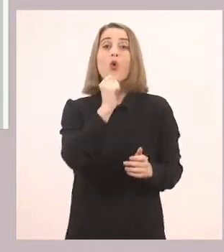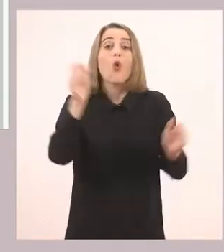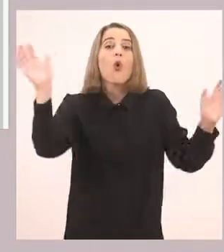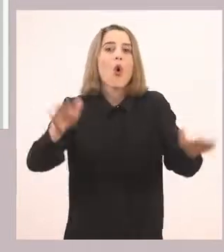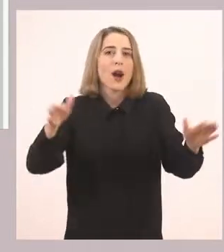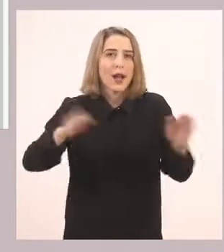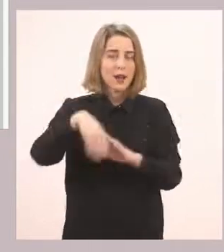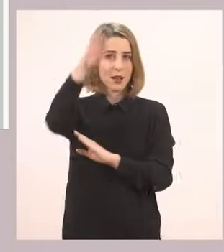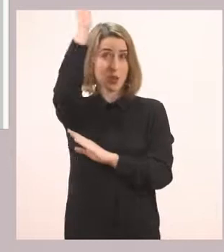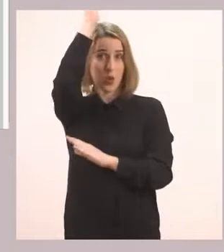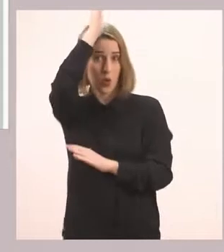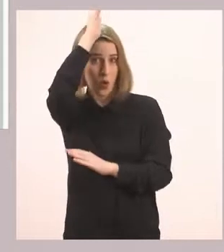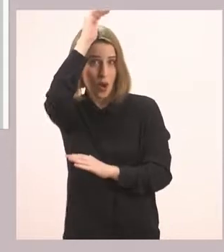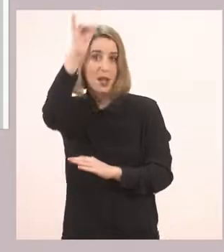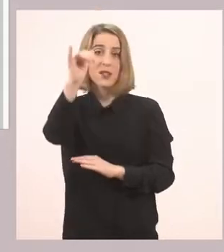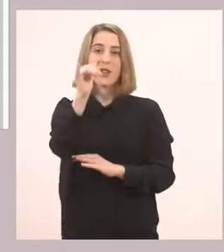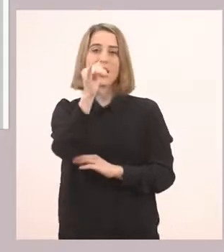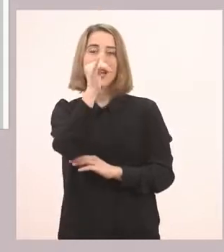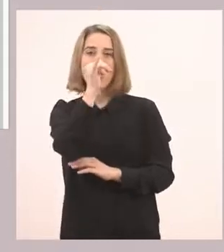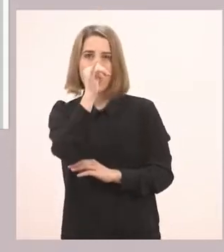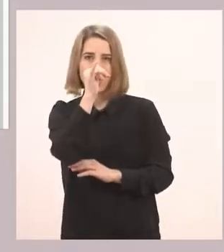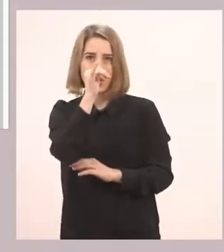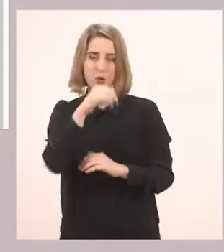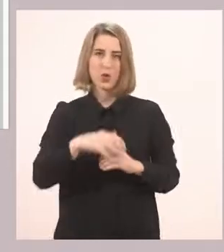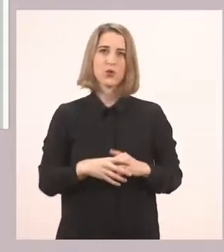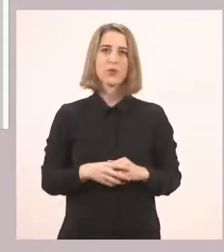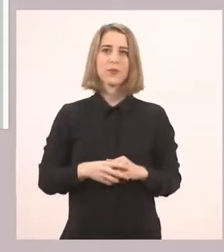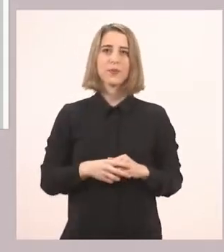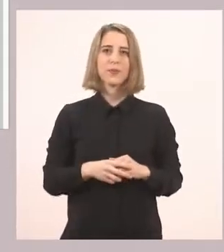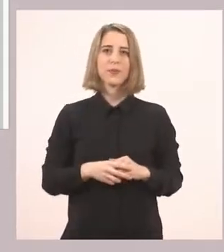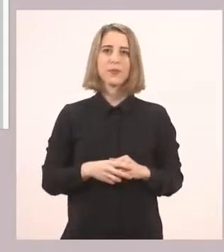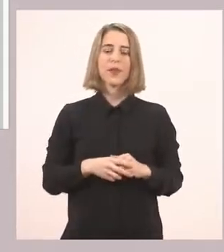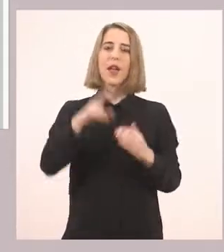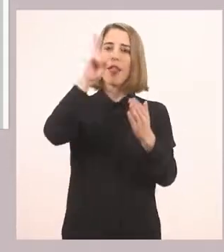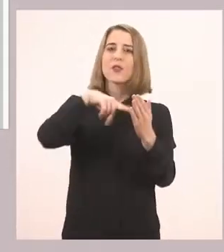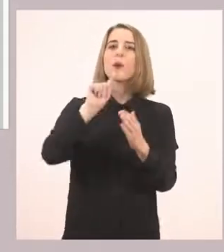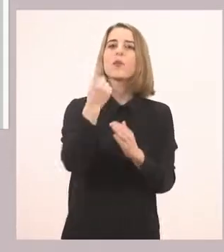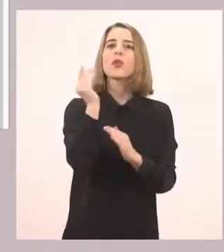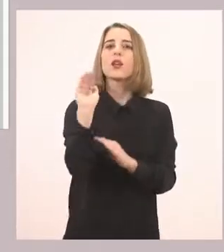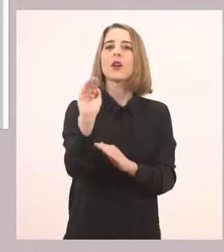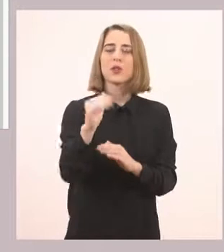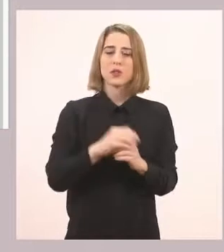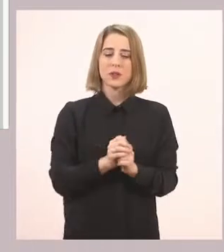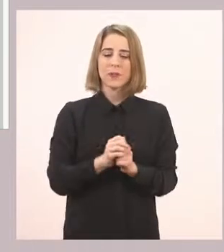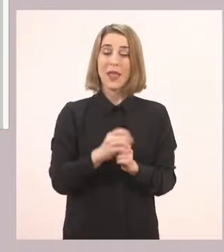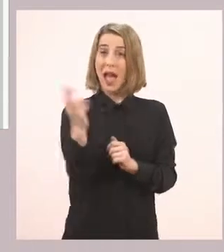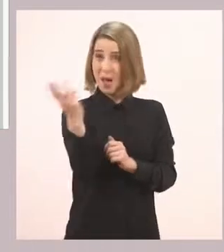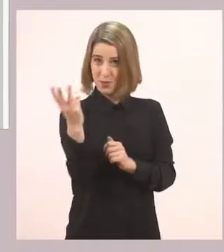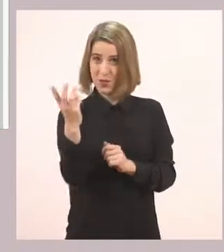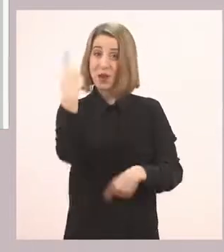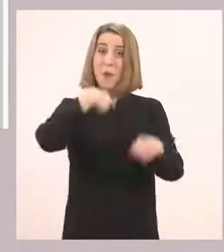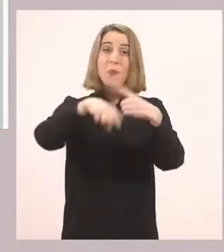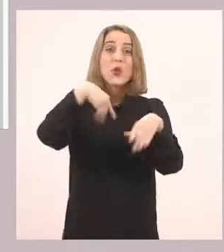Κόρακας, κόκορας και ρινόκερος. Λοιπόν, ας διαβάσουμε την πρώτη ερώτηση. Ποιος κάνει